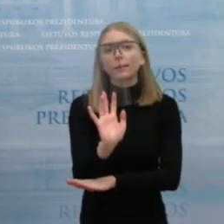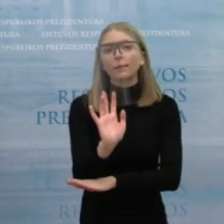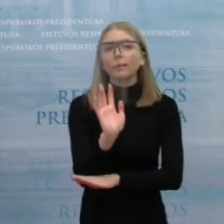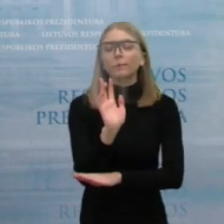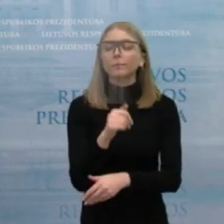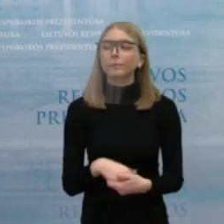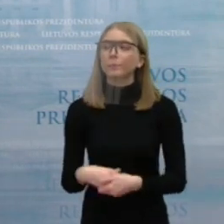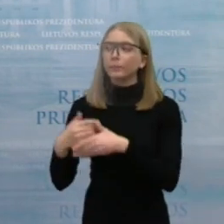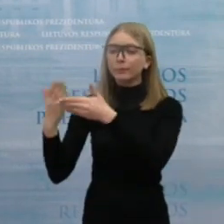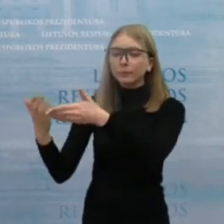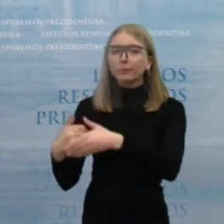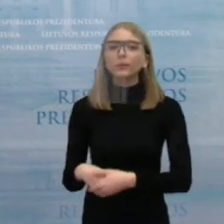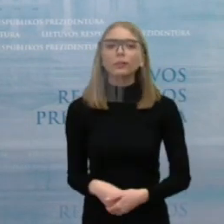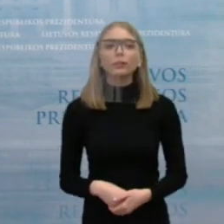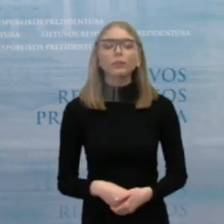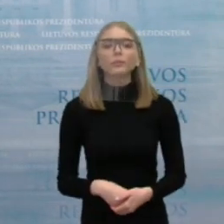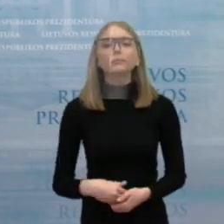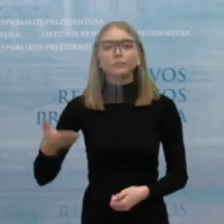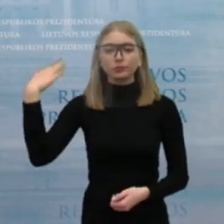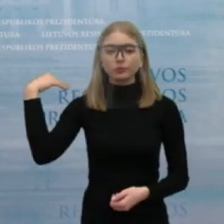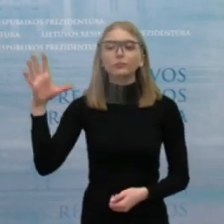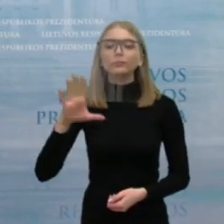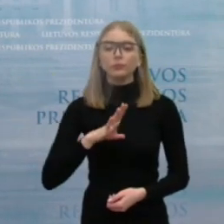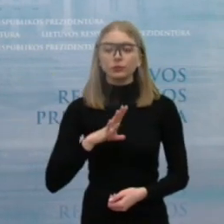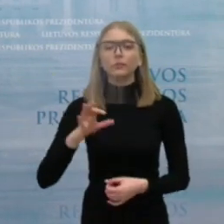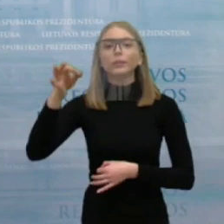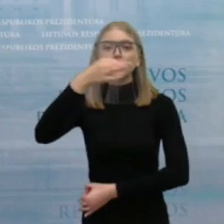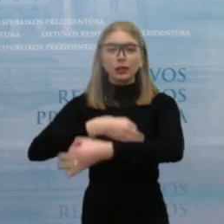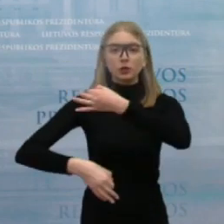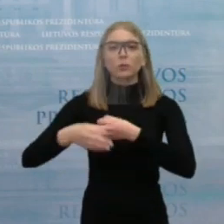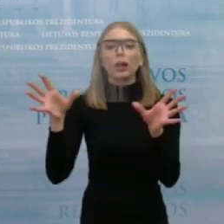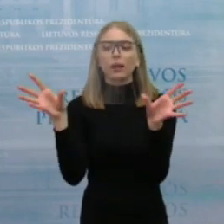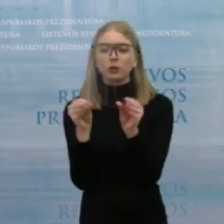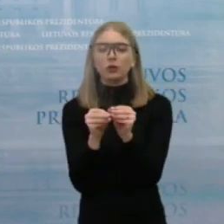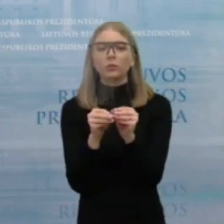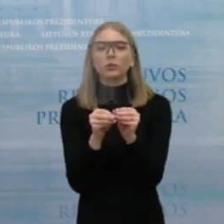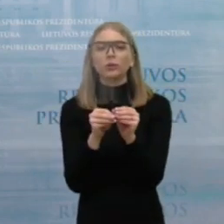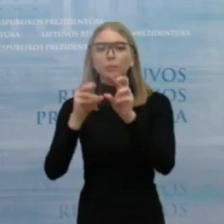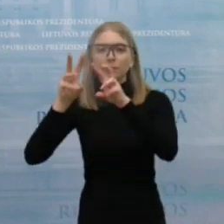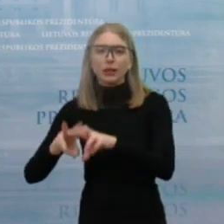Šitas klausimas buvo diskutuotas prezidento su ministru ir